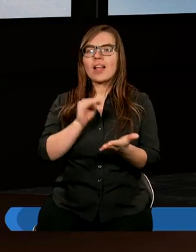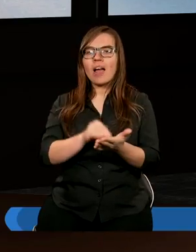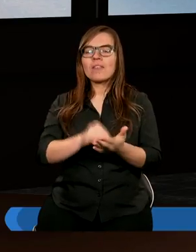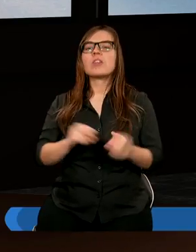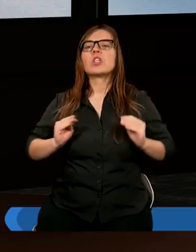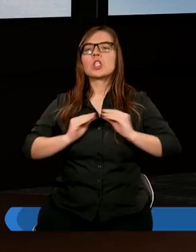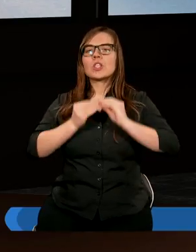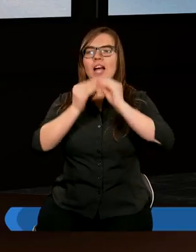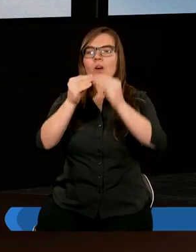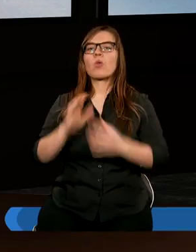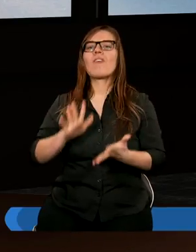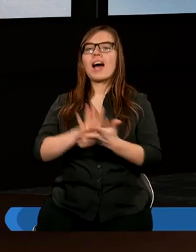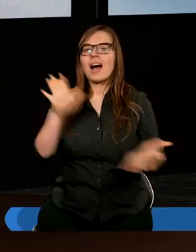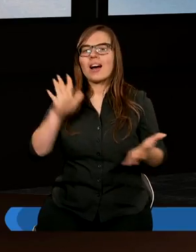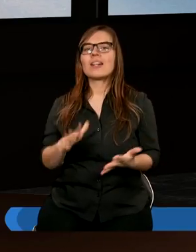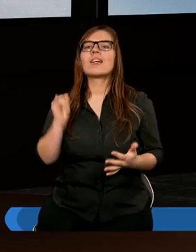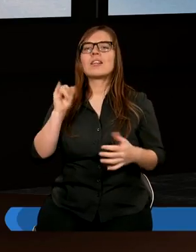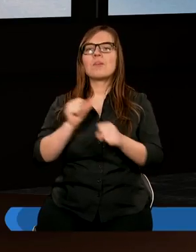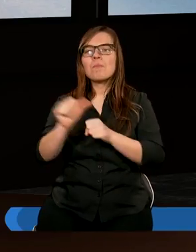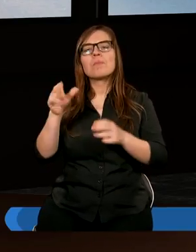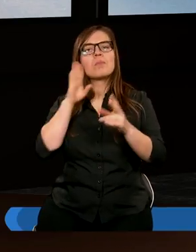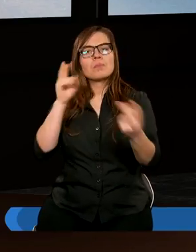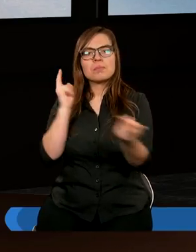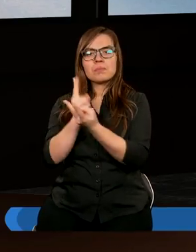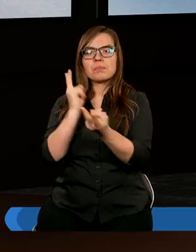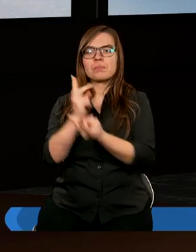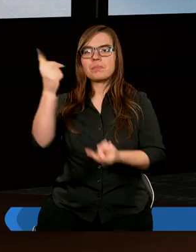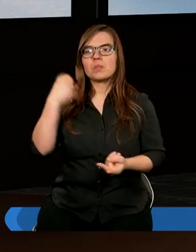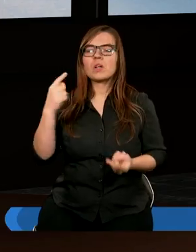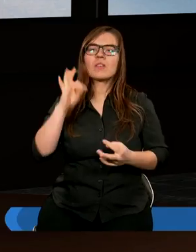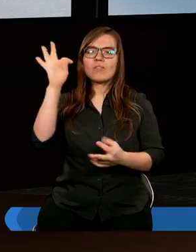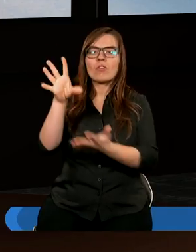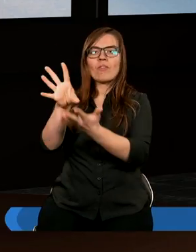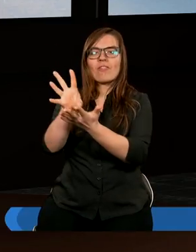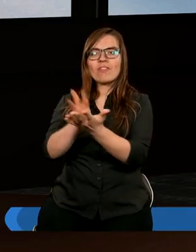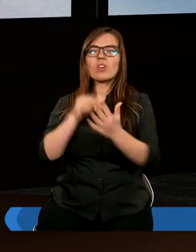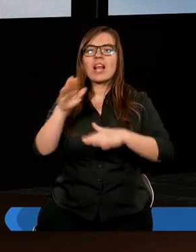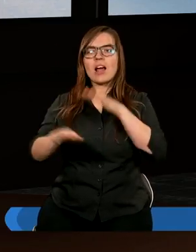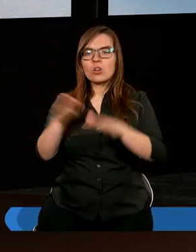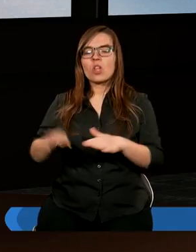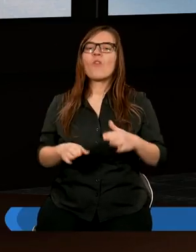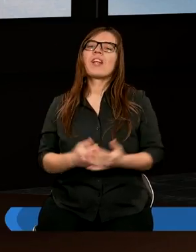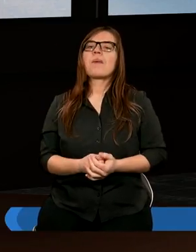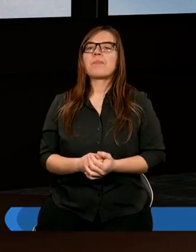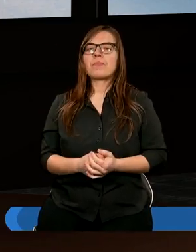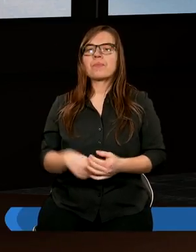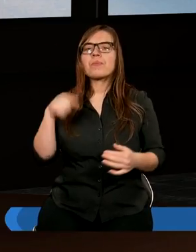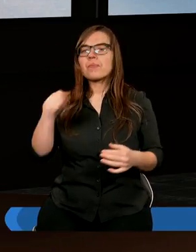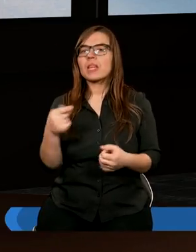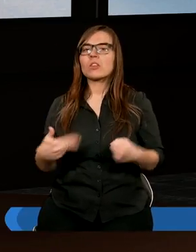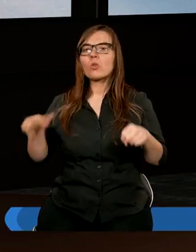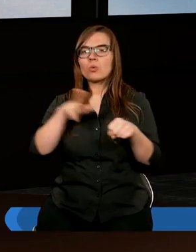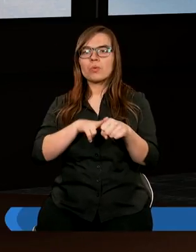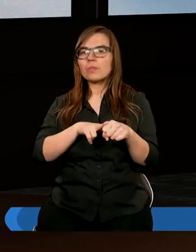kształtować nasz charakter i być jak najlepszymi Twoimi zarządcami Twoich dóbr. Tych,